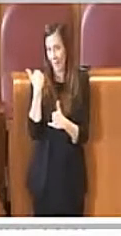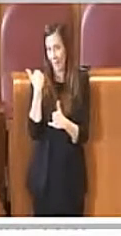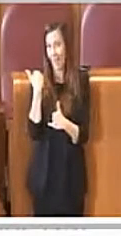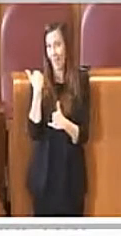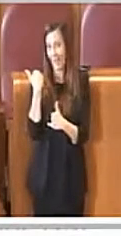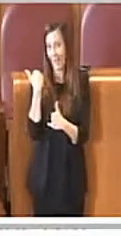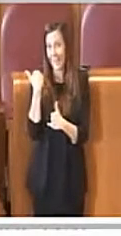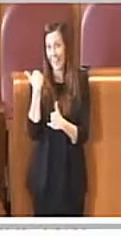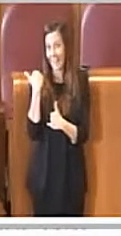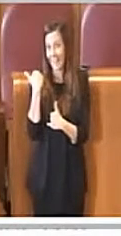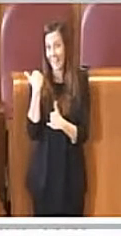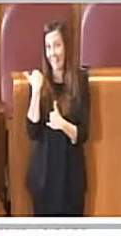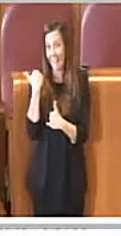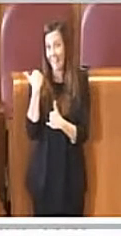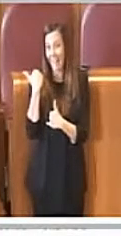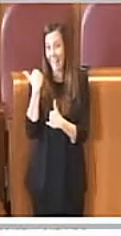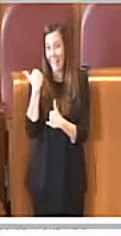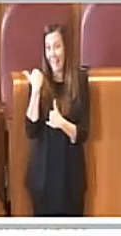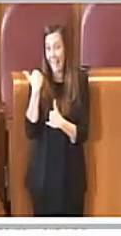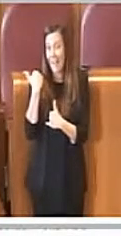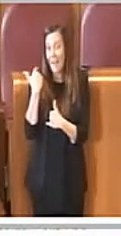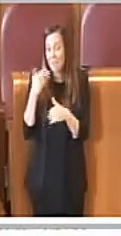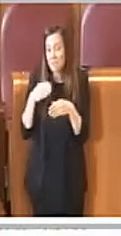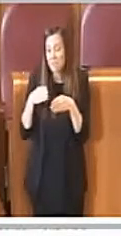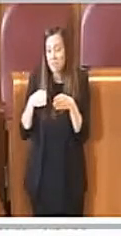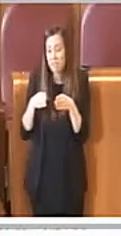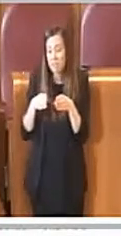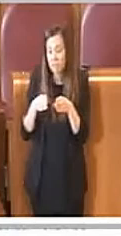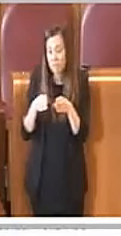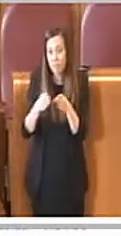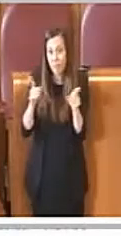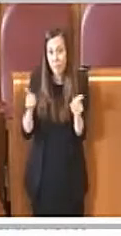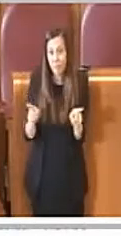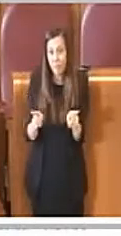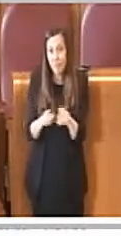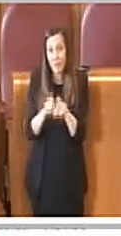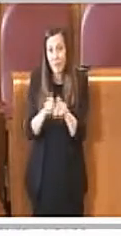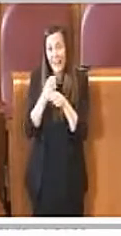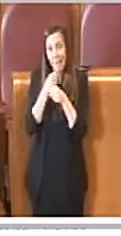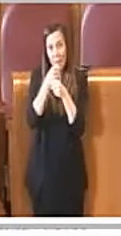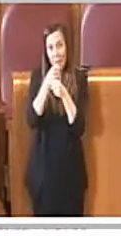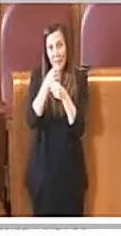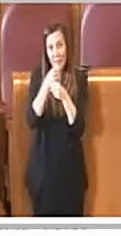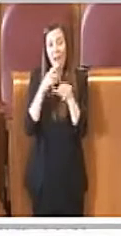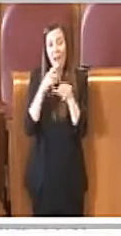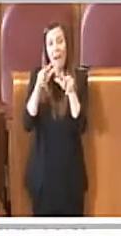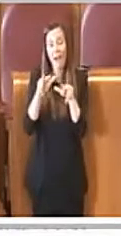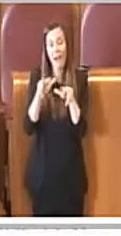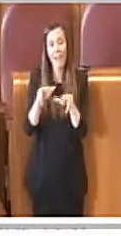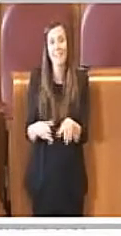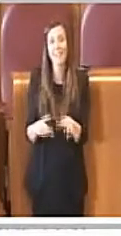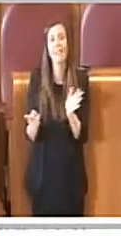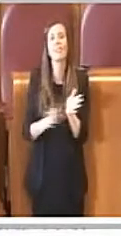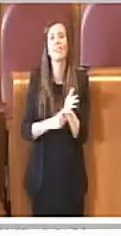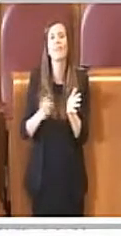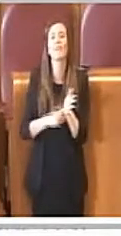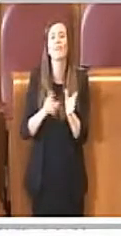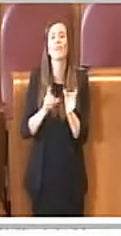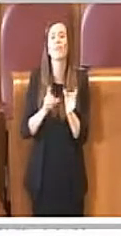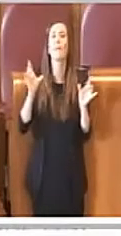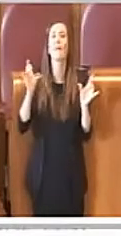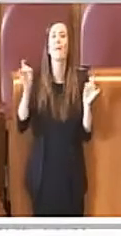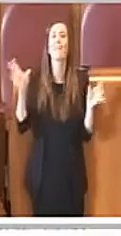nella stessa direzione di rappresentare e garantire il diritto di libertà di